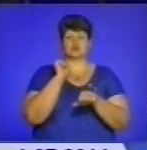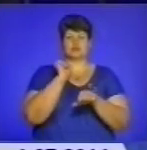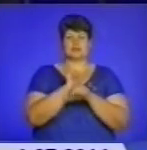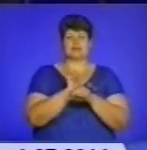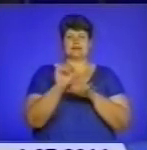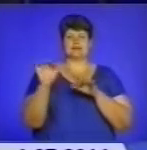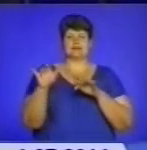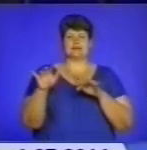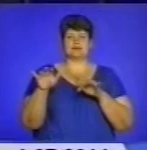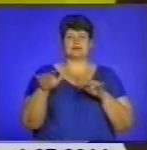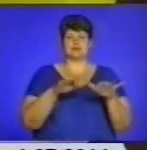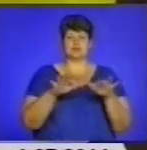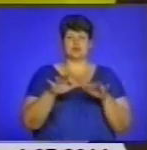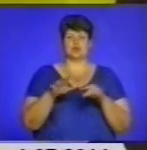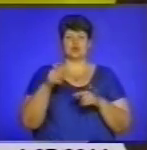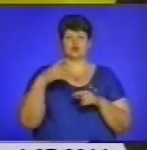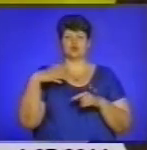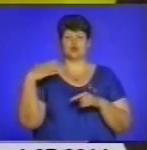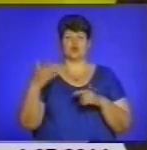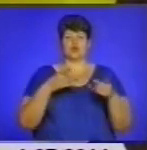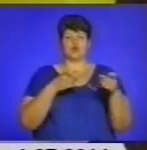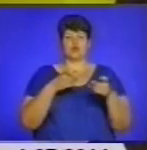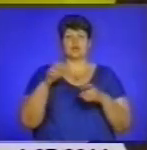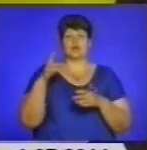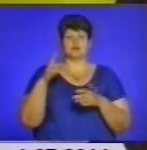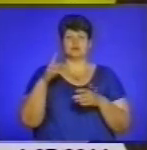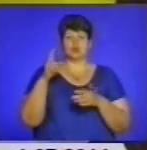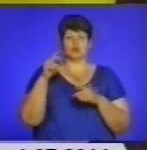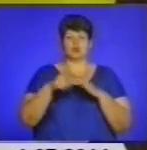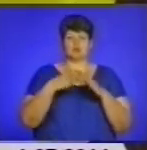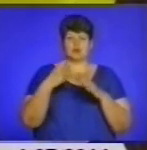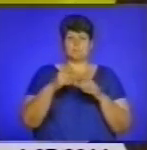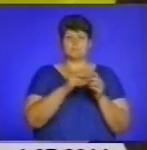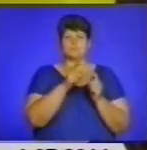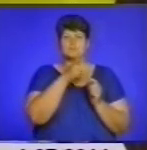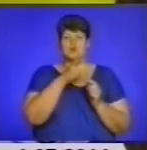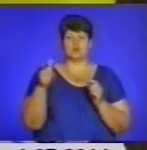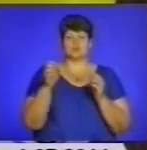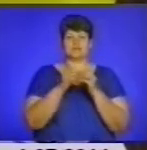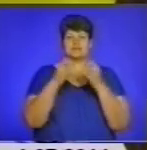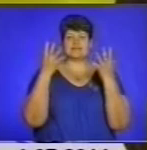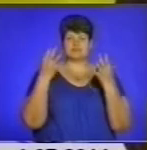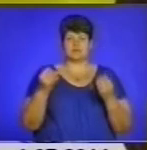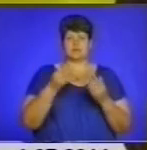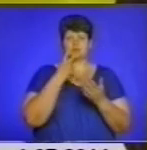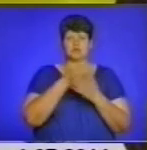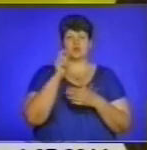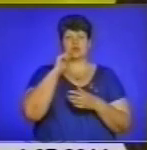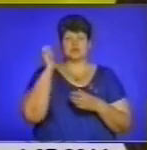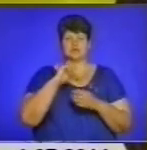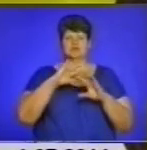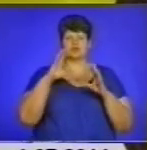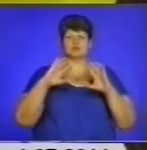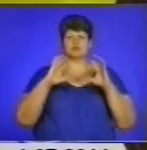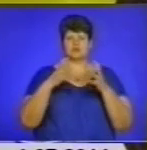вогню на Донбасі. Протягом десяти діб ми продемонстрували Донбасу, Україні, всьому світові свою